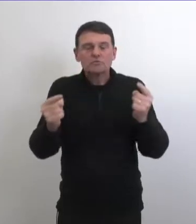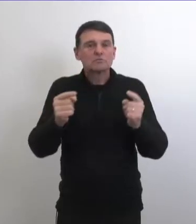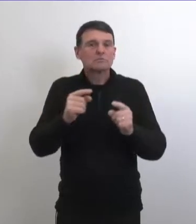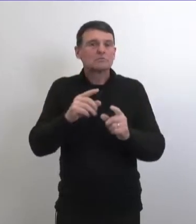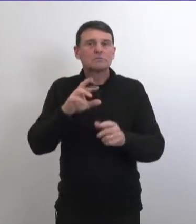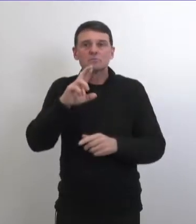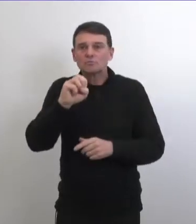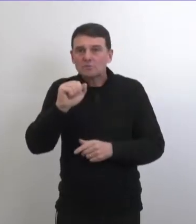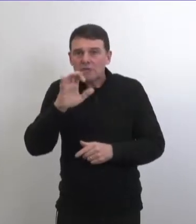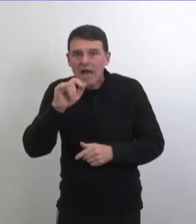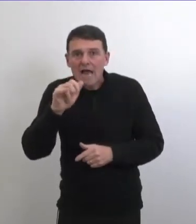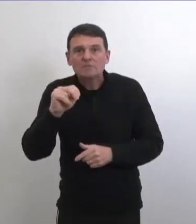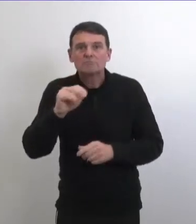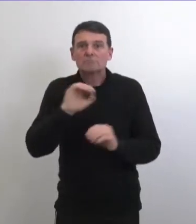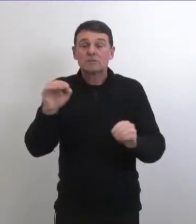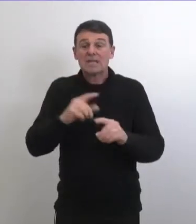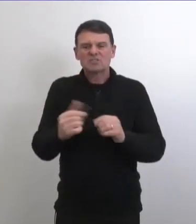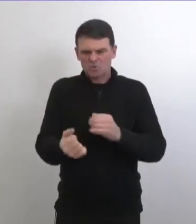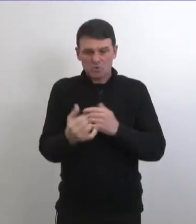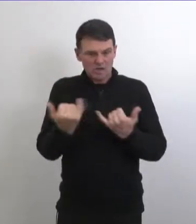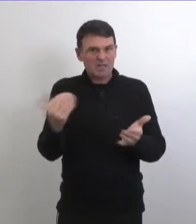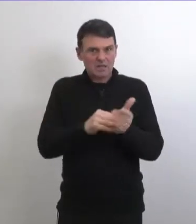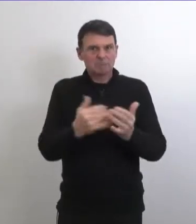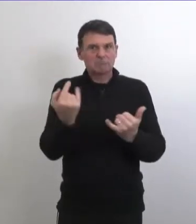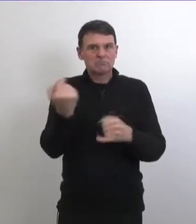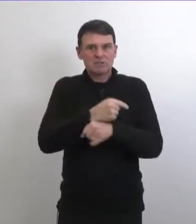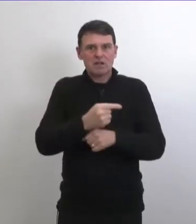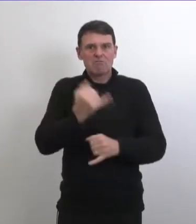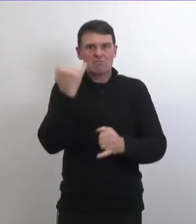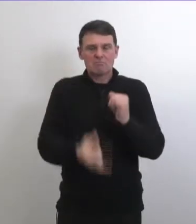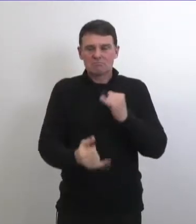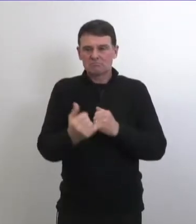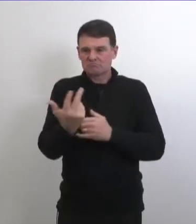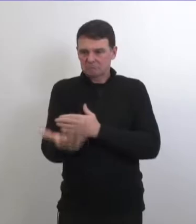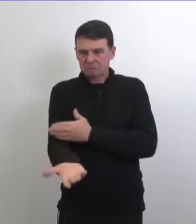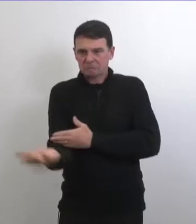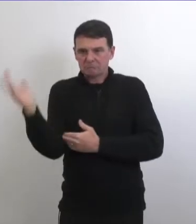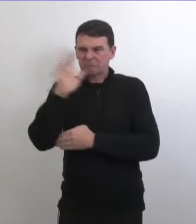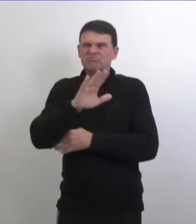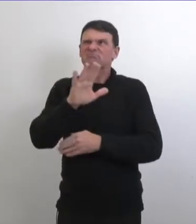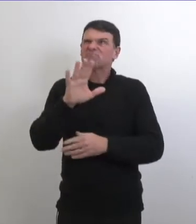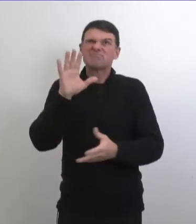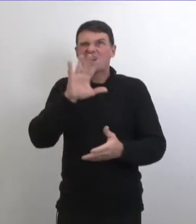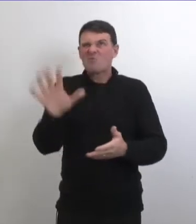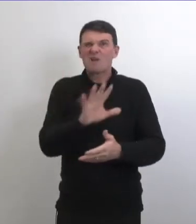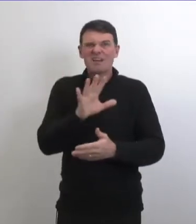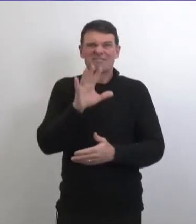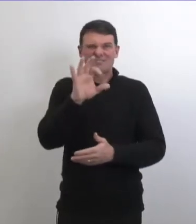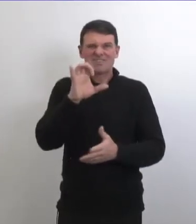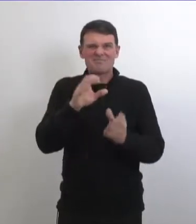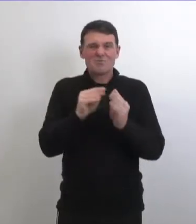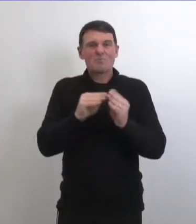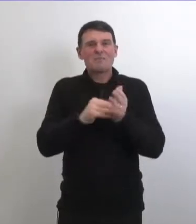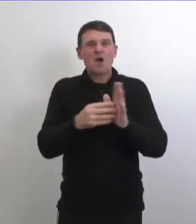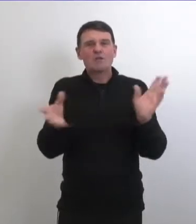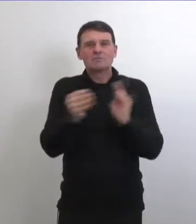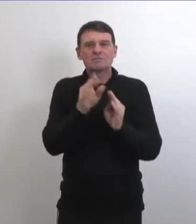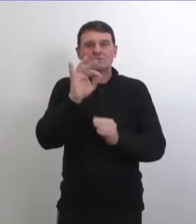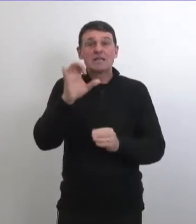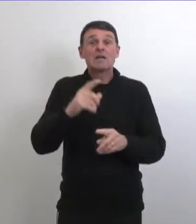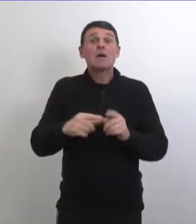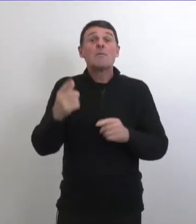aucun problème les vaccins se poursuivent ce matin et ça devrait être terminé d'ici la fin de la journée ce sera